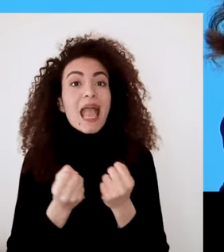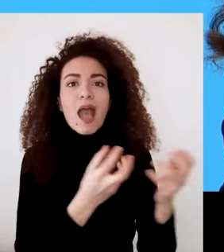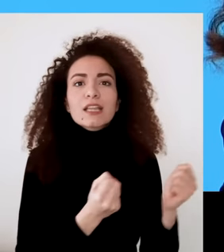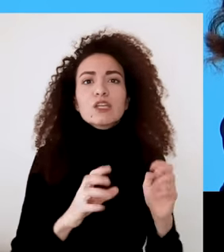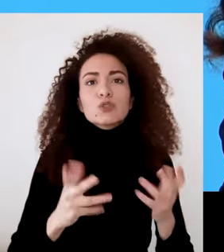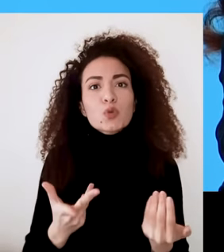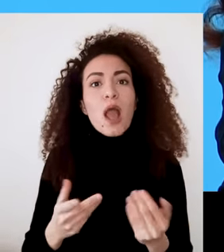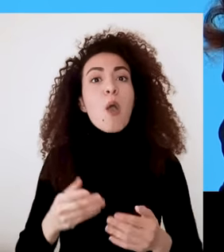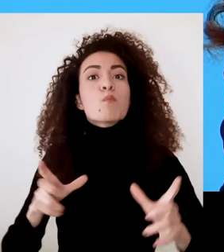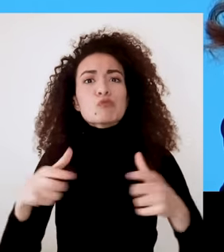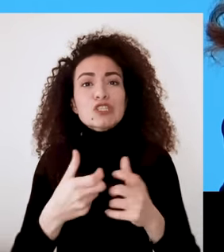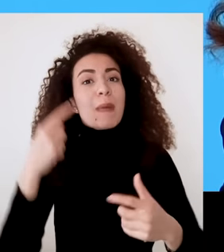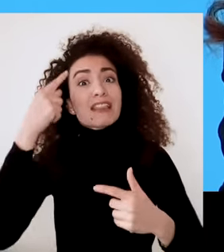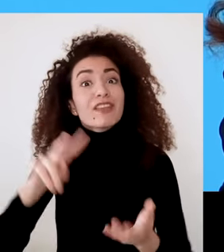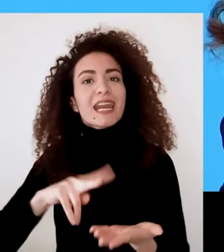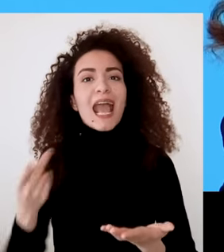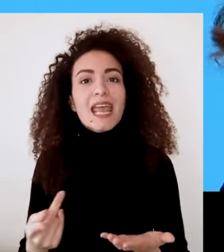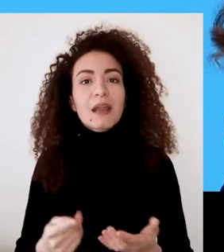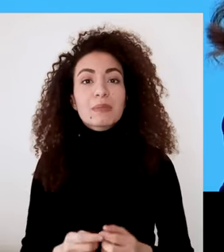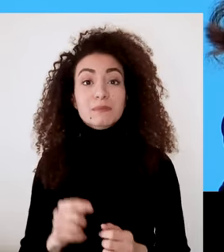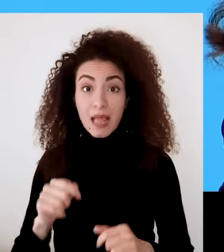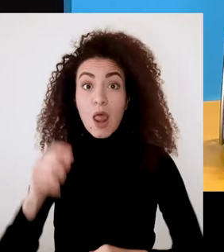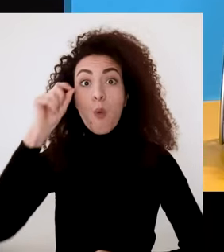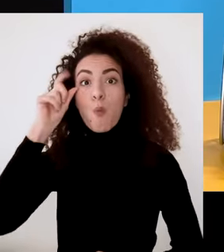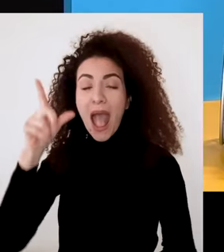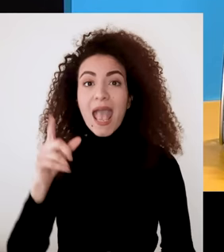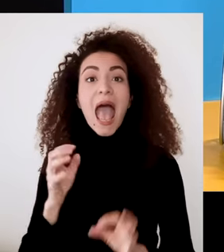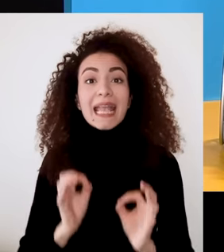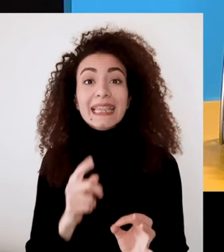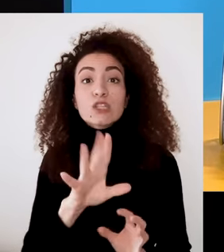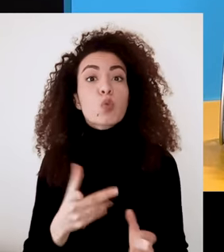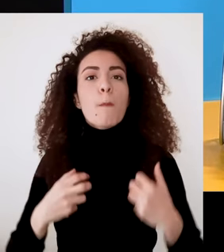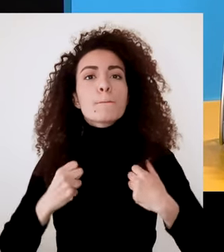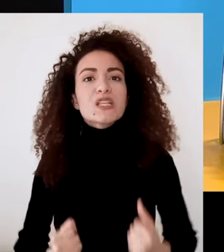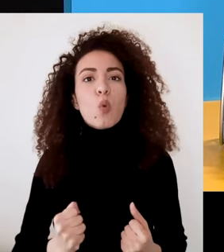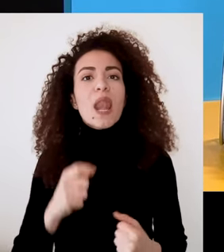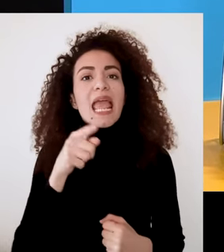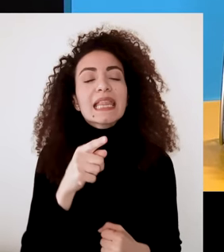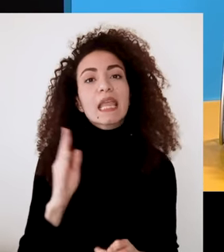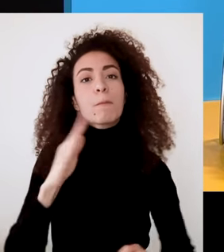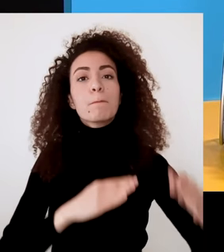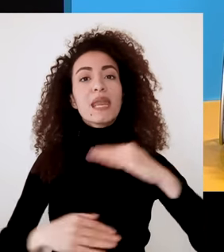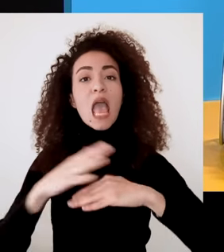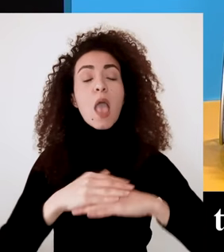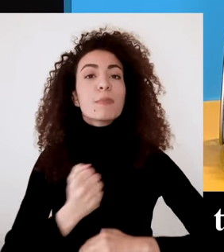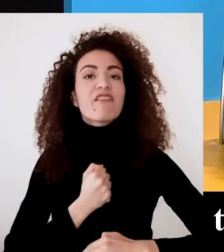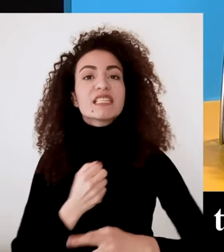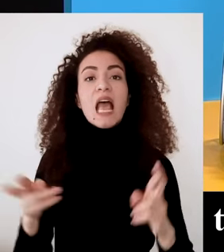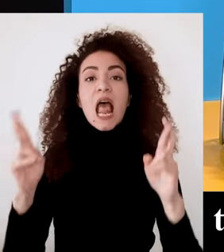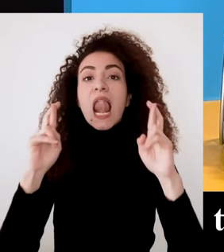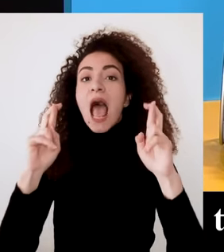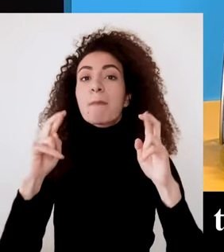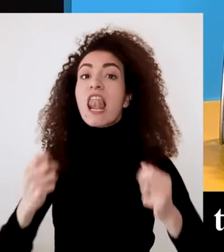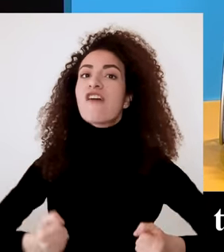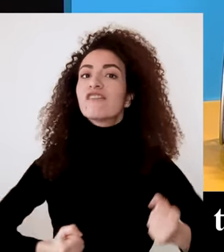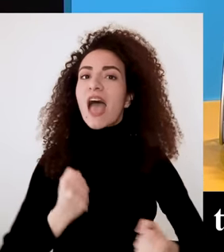لمعالجة على مستوى مجتمعي هيكلي وسياسي مع الوعي لهالأمر بيبقى دورك الشخصي ومسؤوليتك أنه تنمي